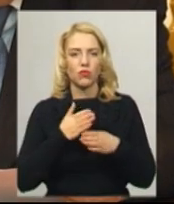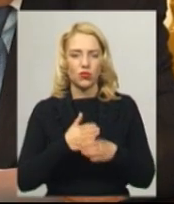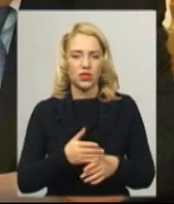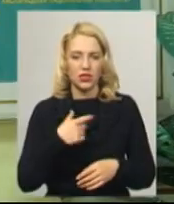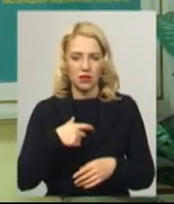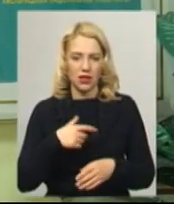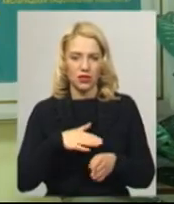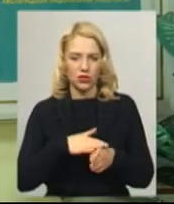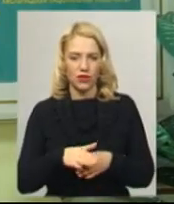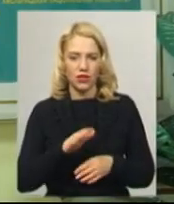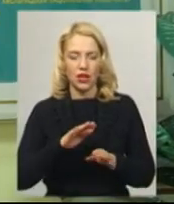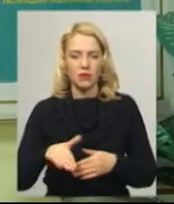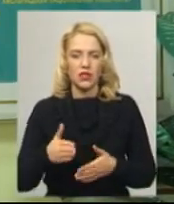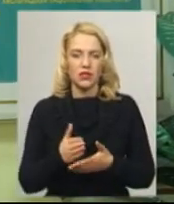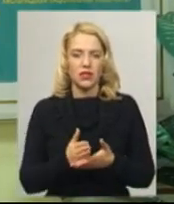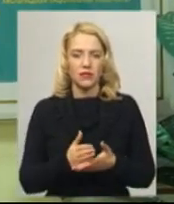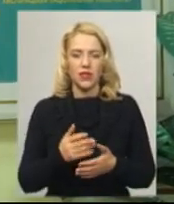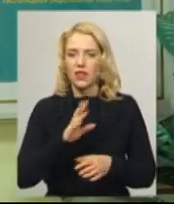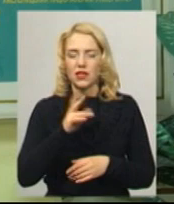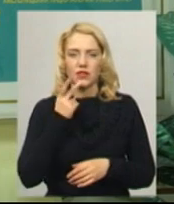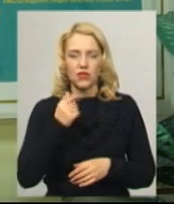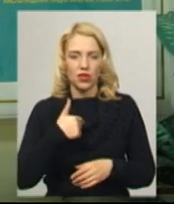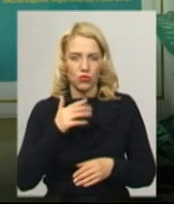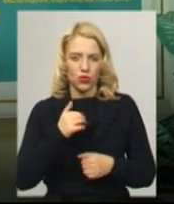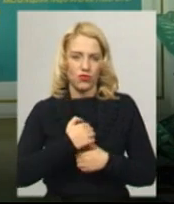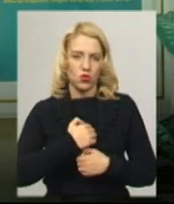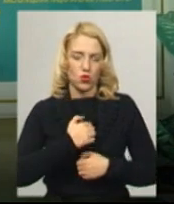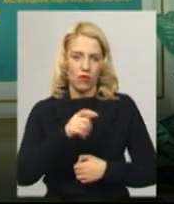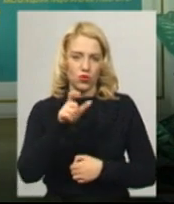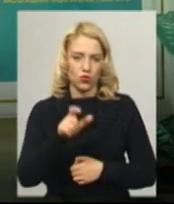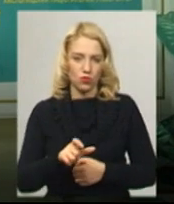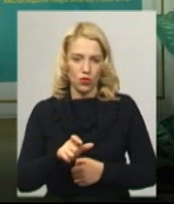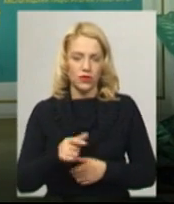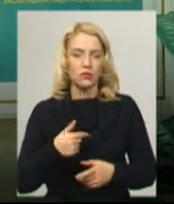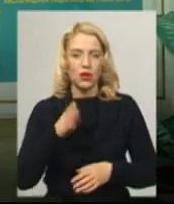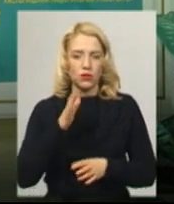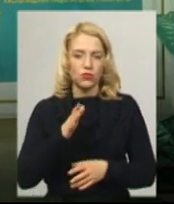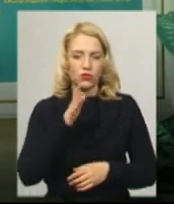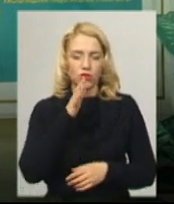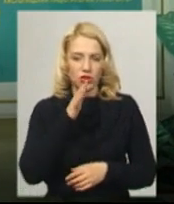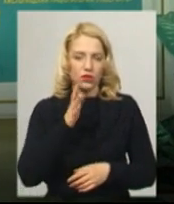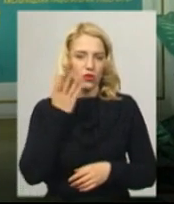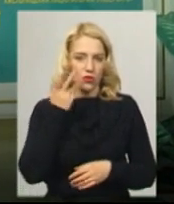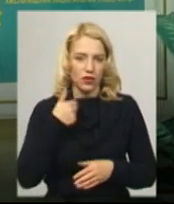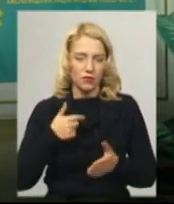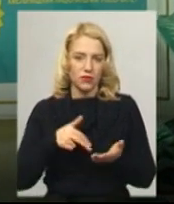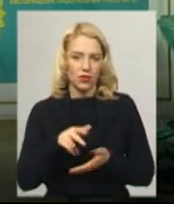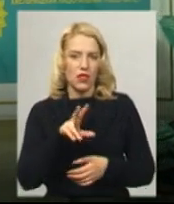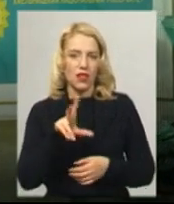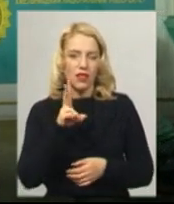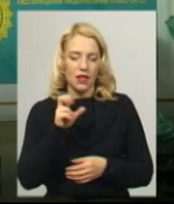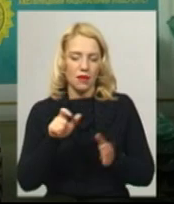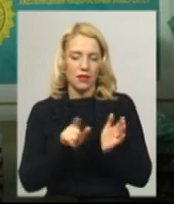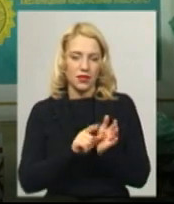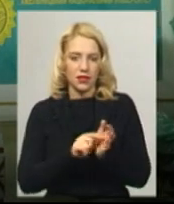в армії. Не завжди я буду військовослужбовцем. Прийде час, піду на пенсію. Сидіти